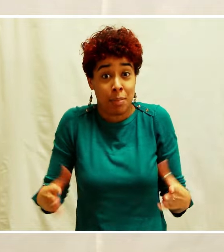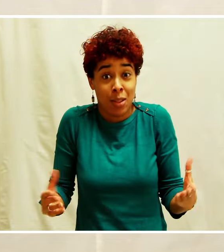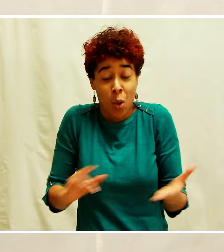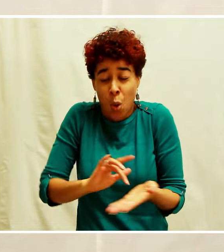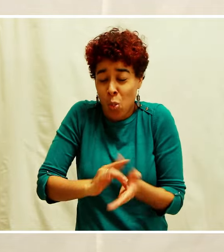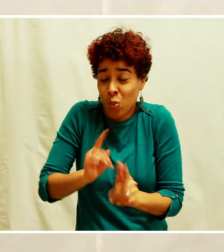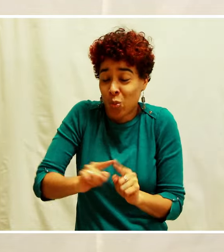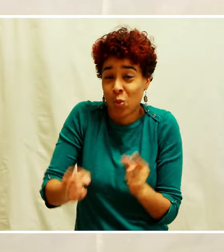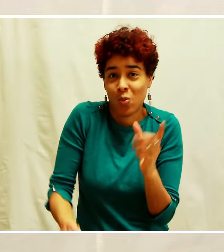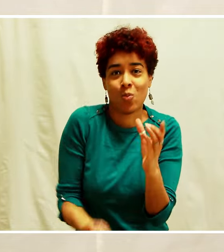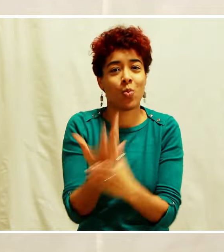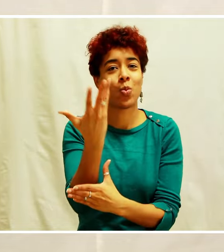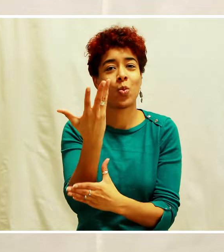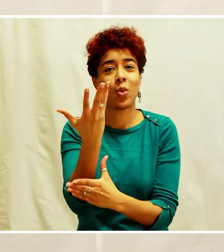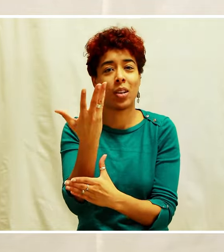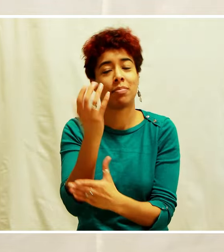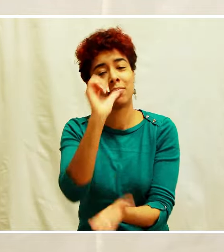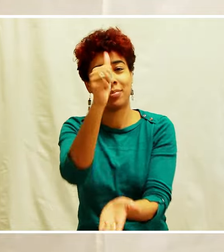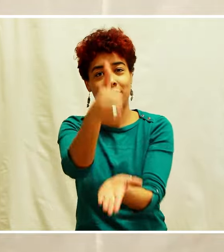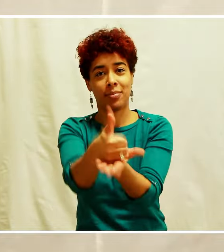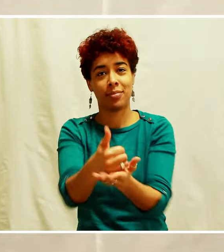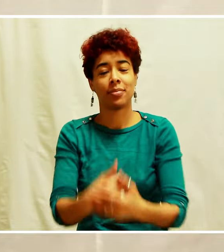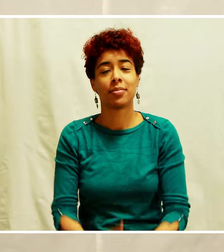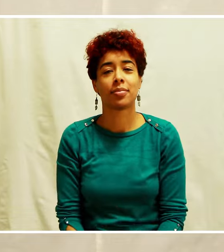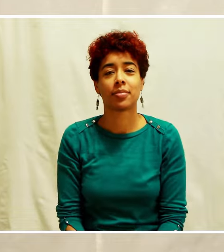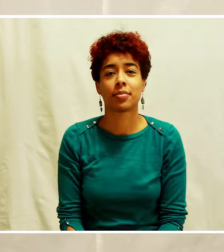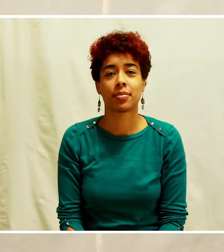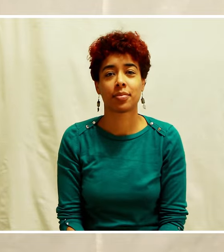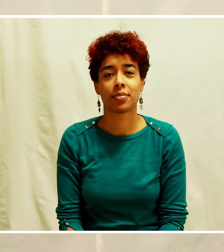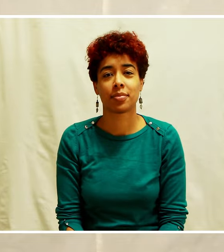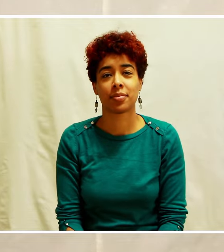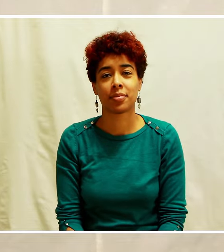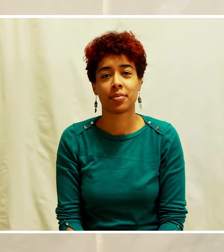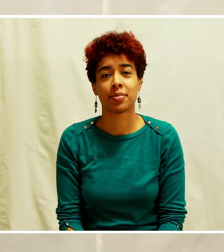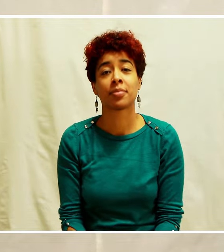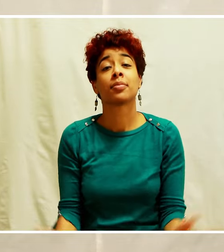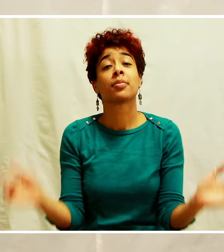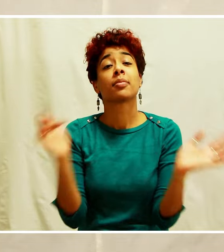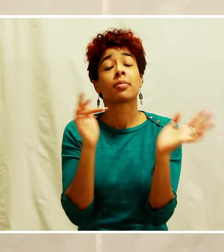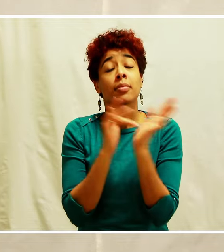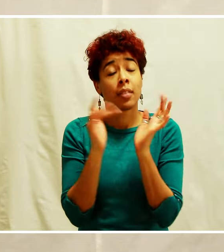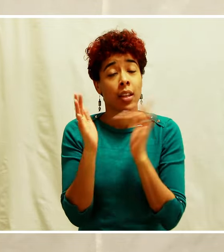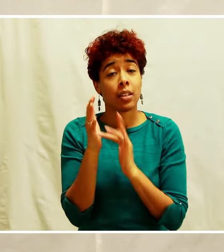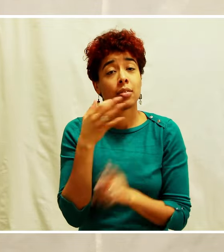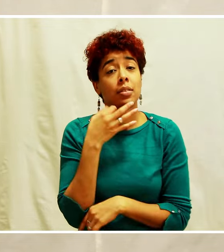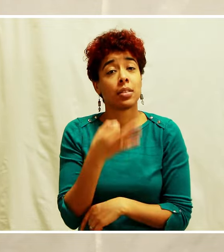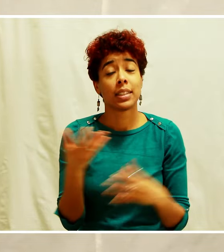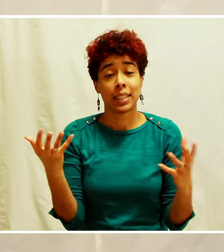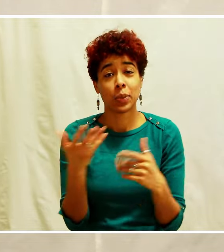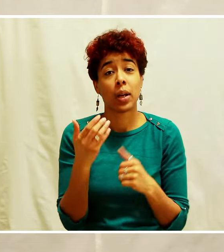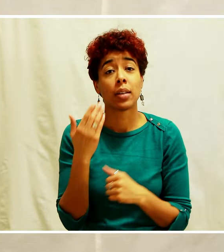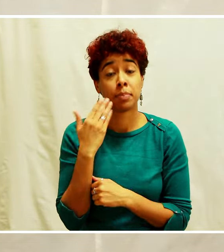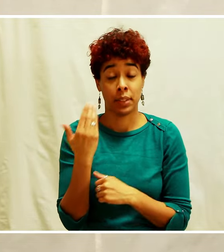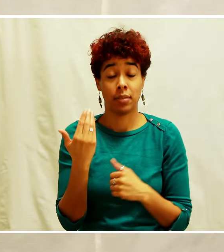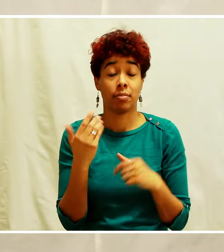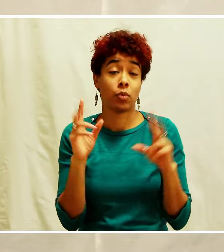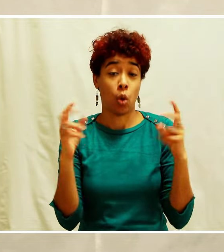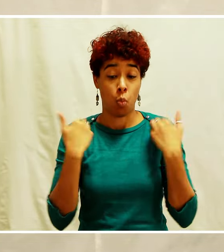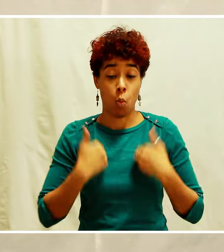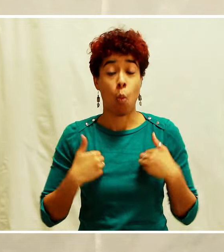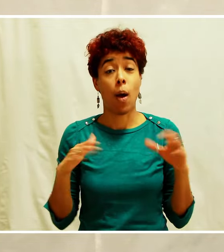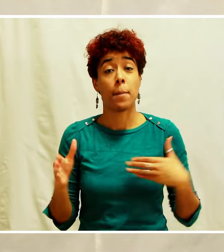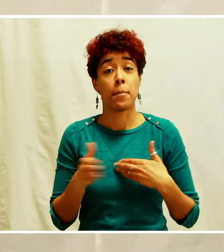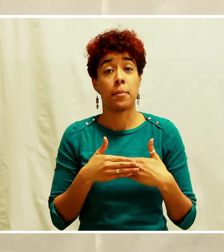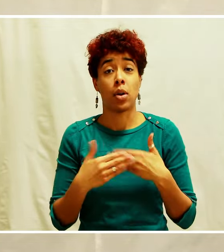sont devenues nouvelles. Amen. Jésus a dit dans un autre endroit, celui qui entre par moi, il va